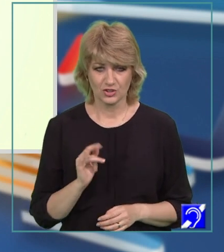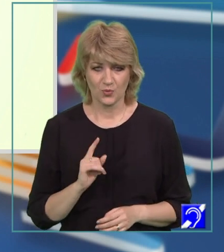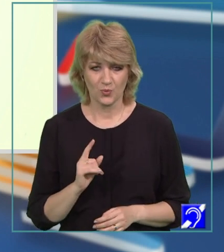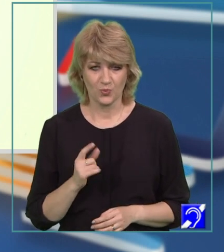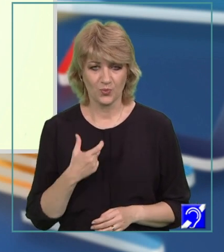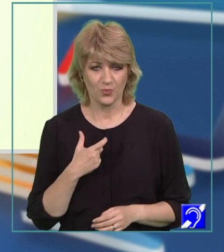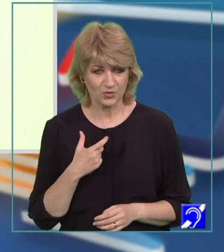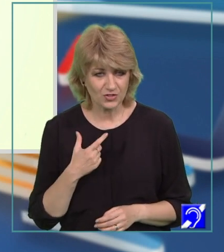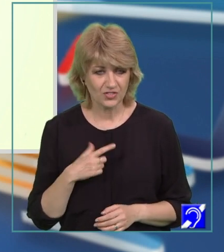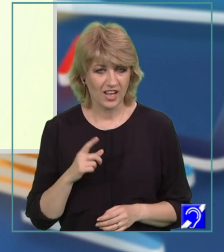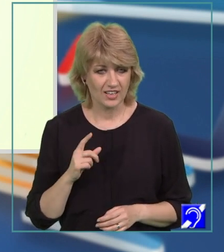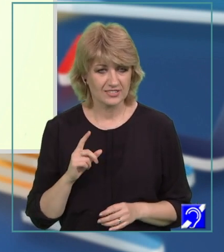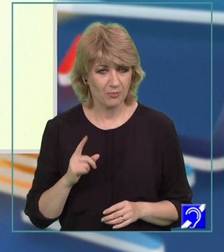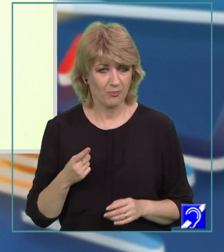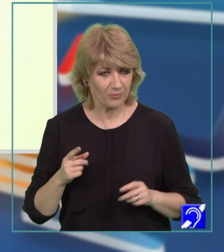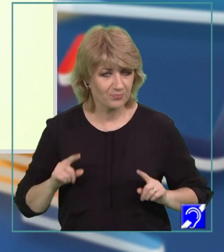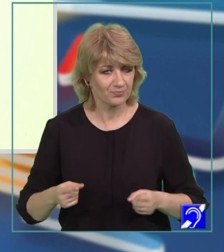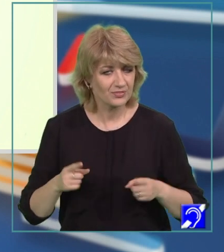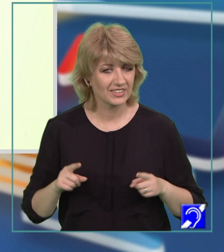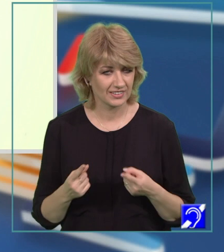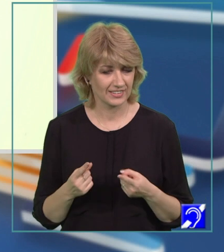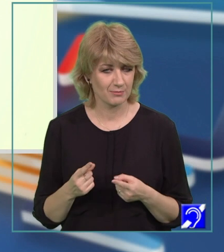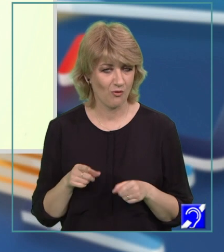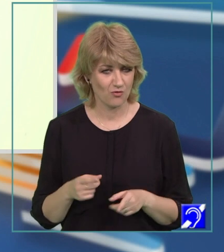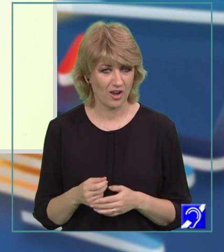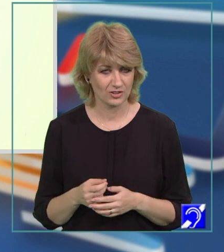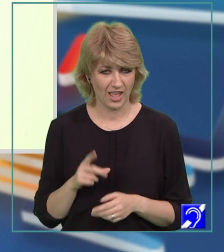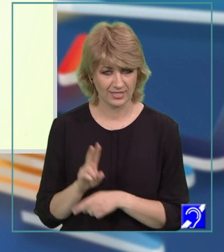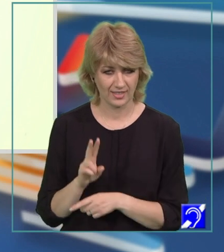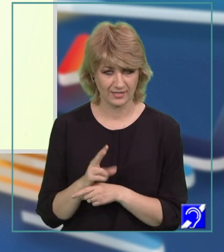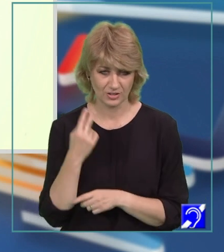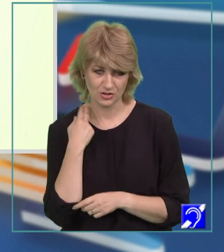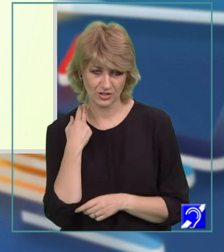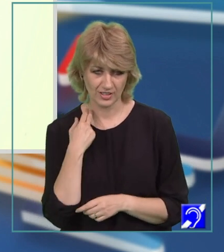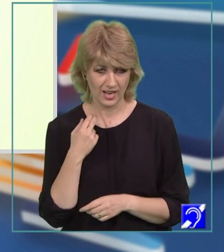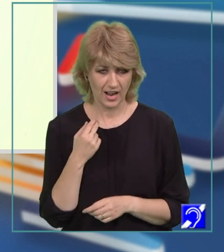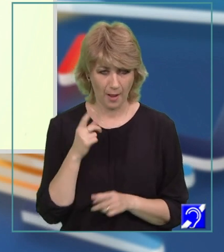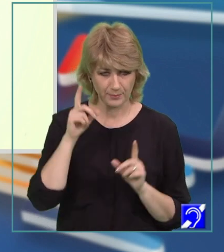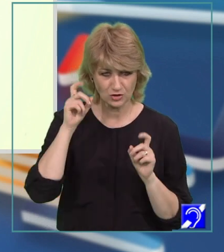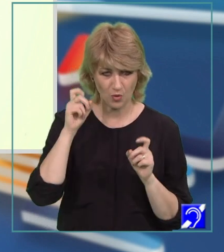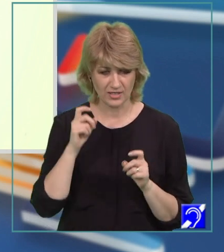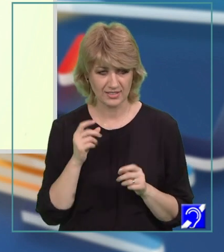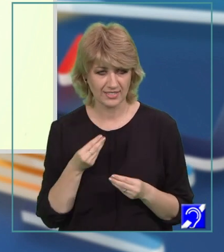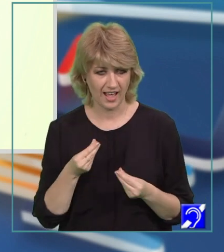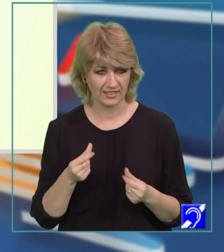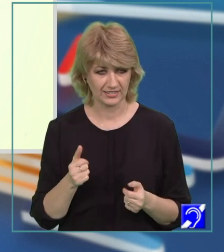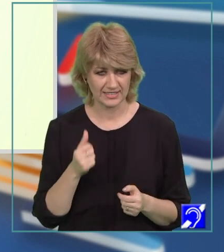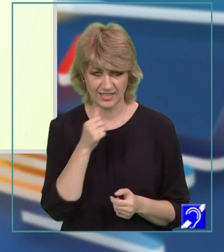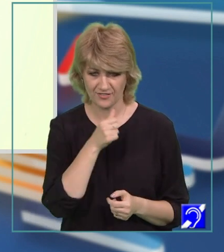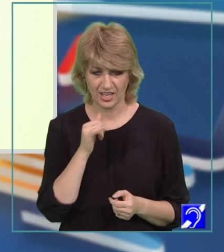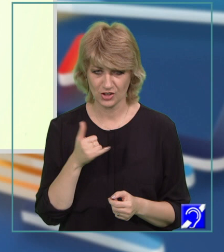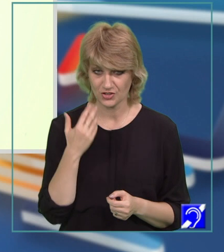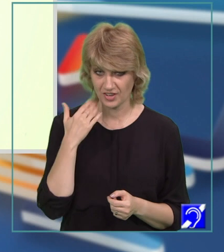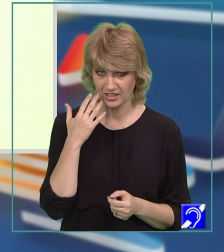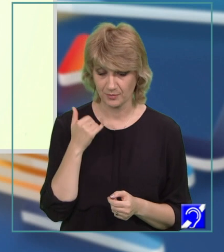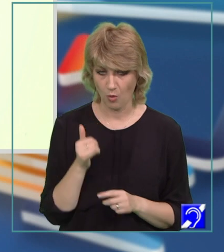crea adevărate intrigi. E atentă și vicleană, capricioasă și tandră, severă și feminină. Observa,